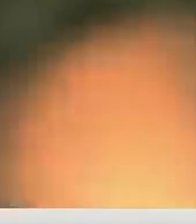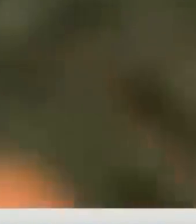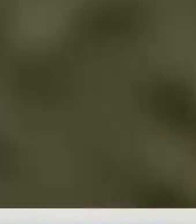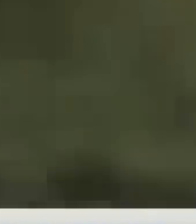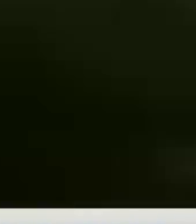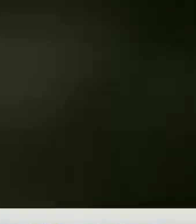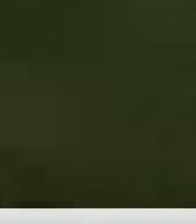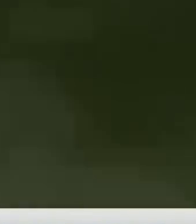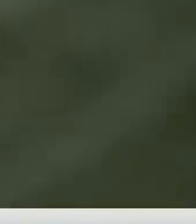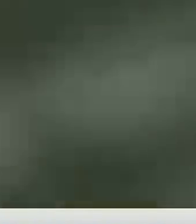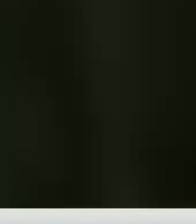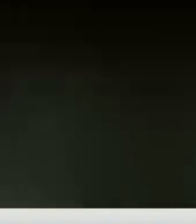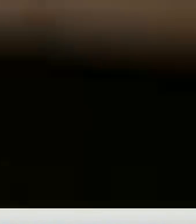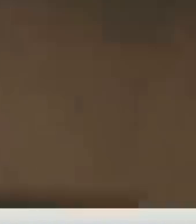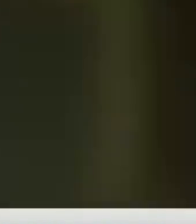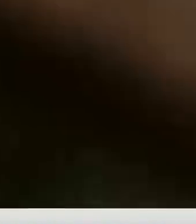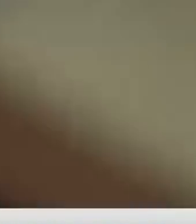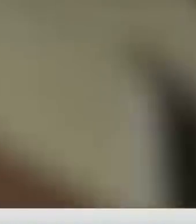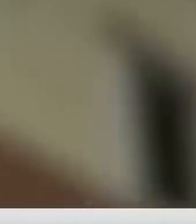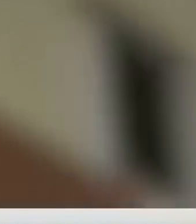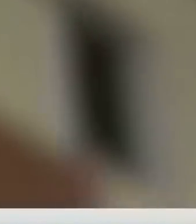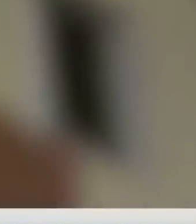нарушения. С начала года уже порядка 600.